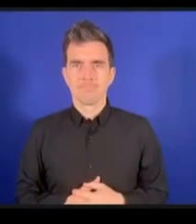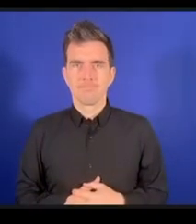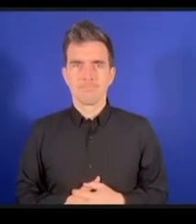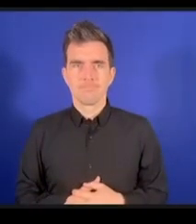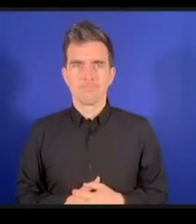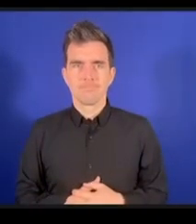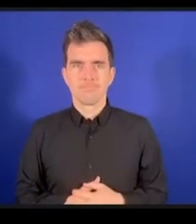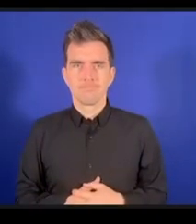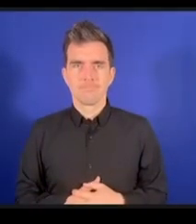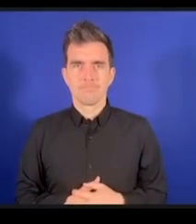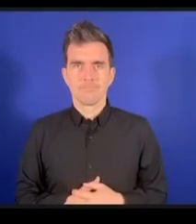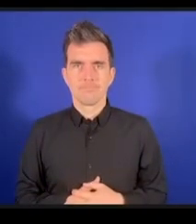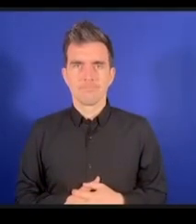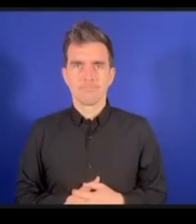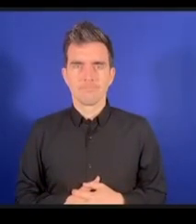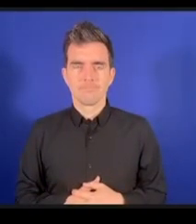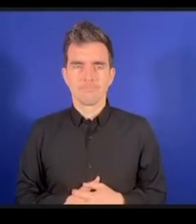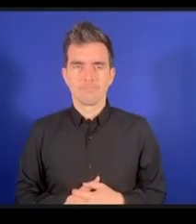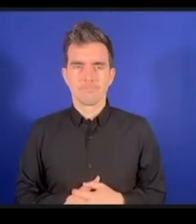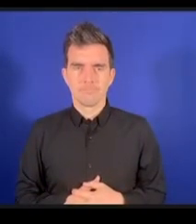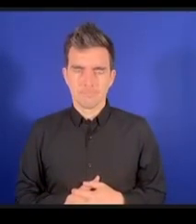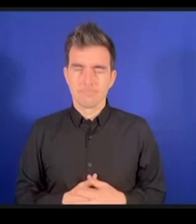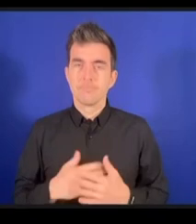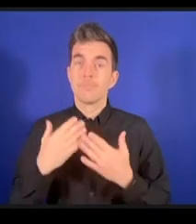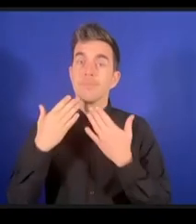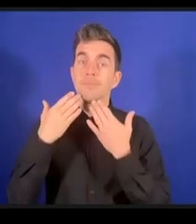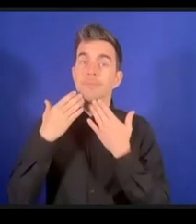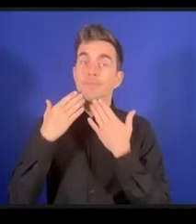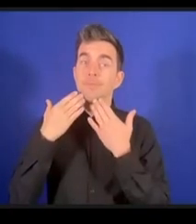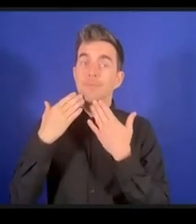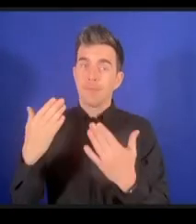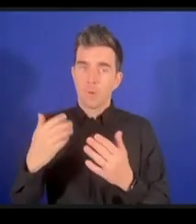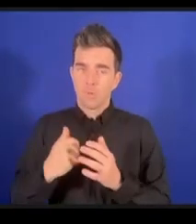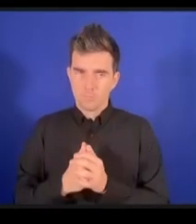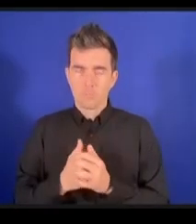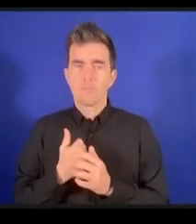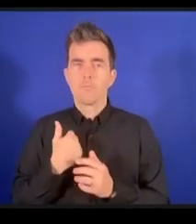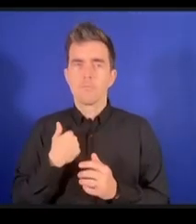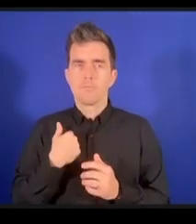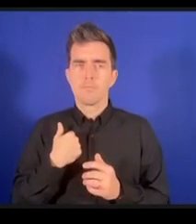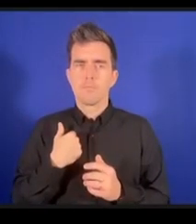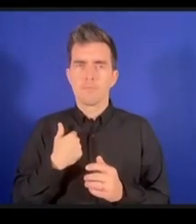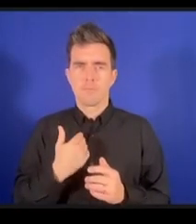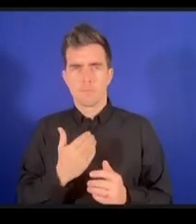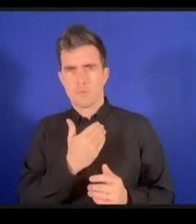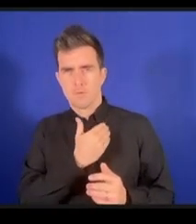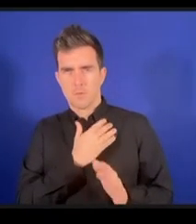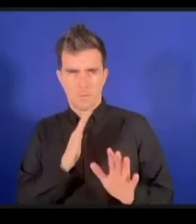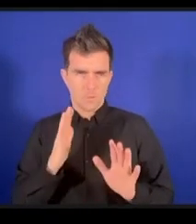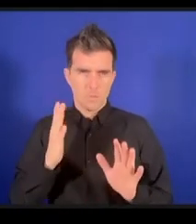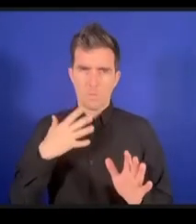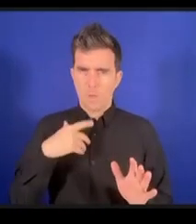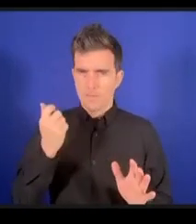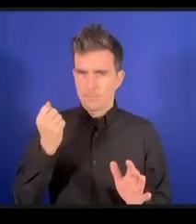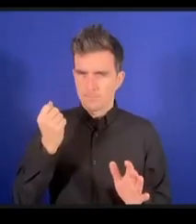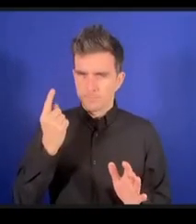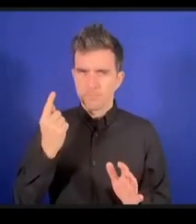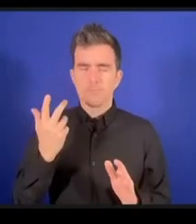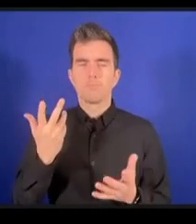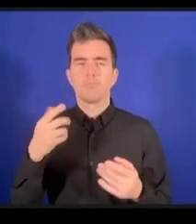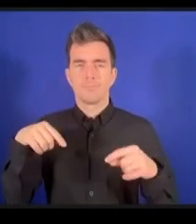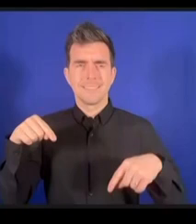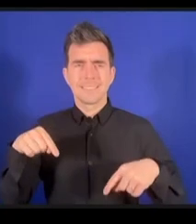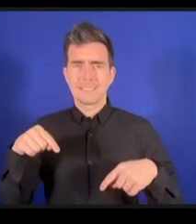merci beaucoup je crois savoir que la communauté dynamique la coalition dynamique sur les